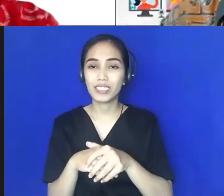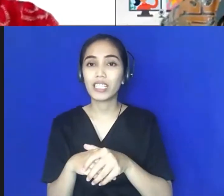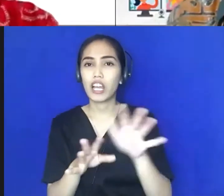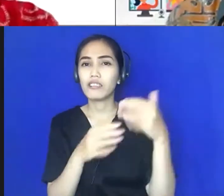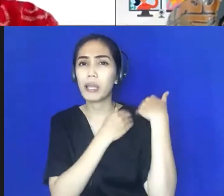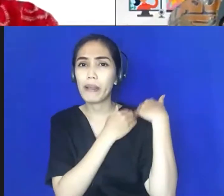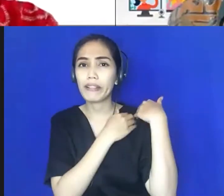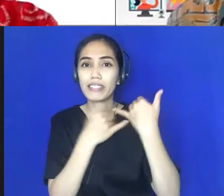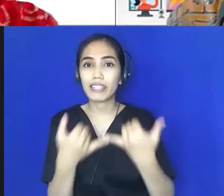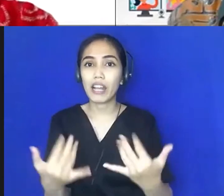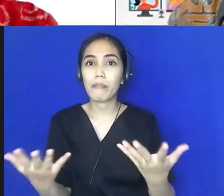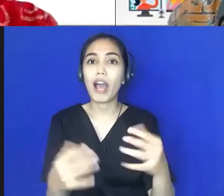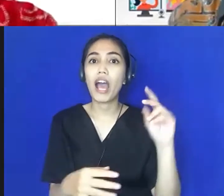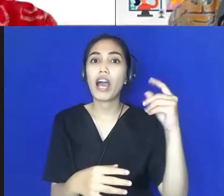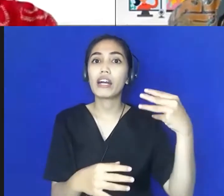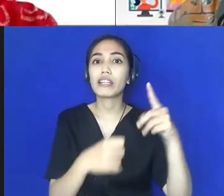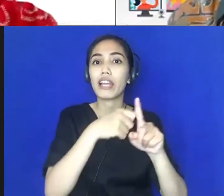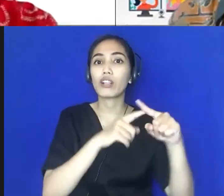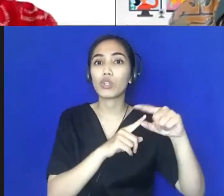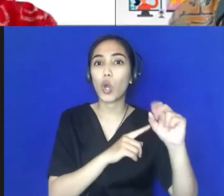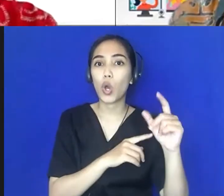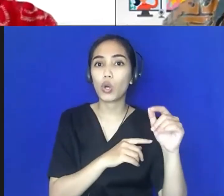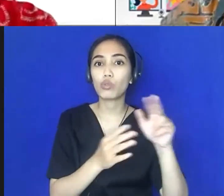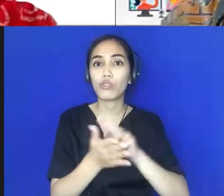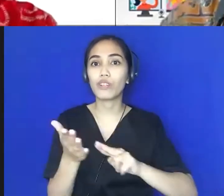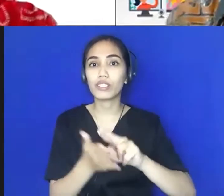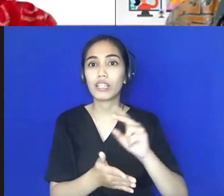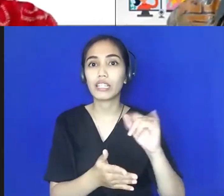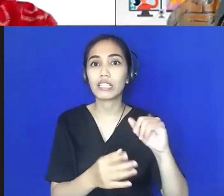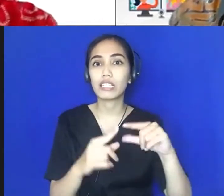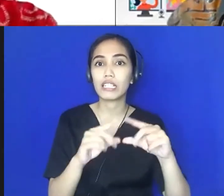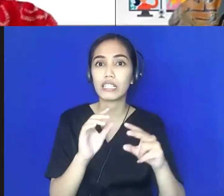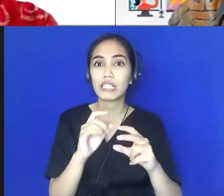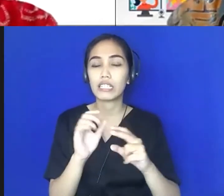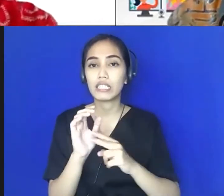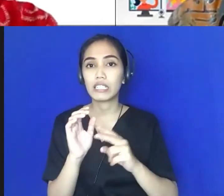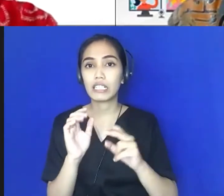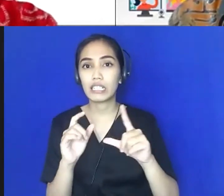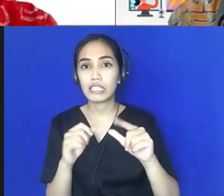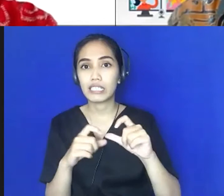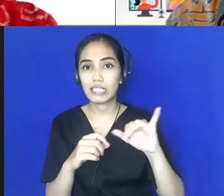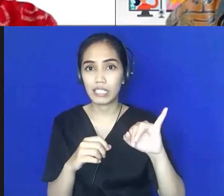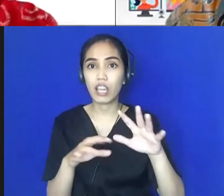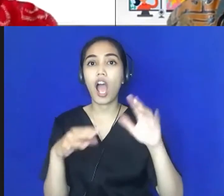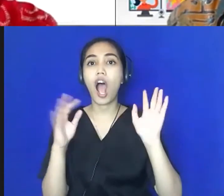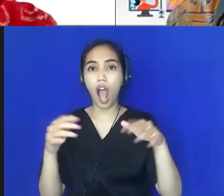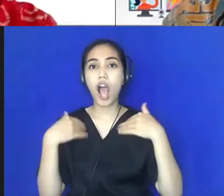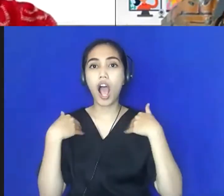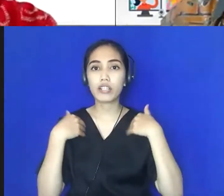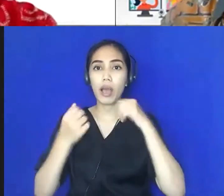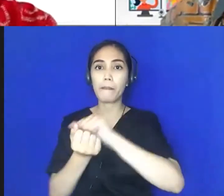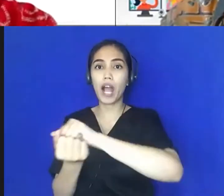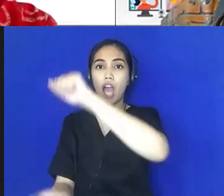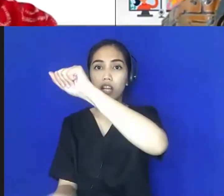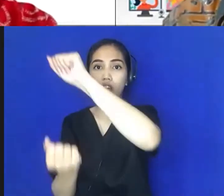adalah Rektor Universitas RRC dari Februari 2019 sampai sekarang. Beberapa penghargaan, tanda